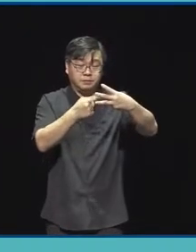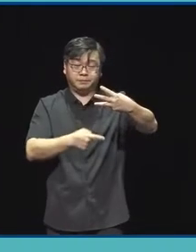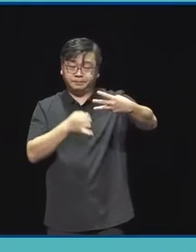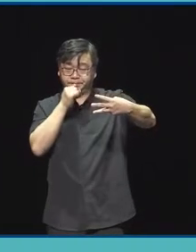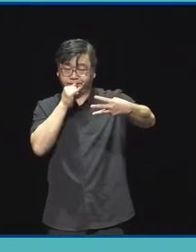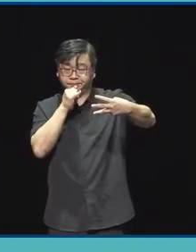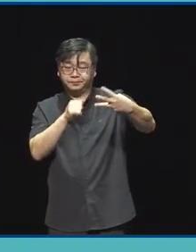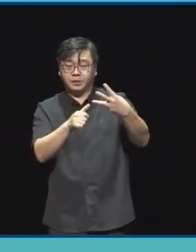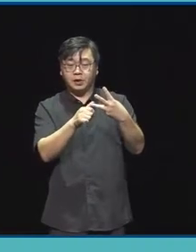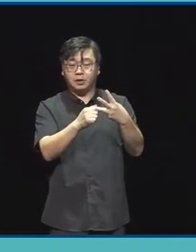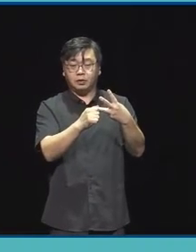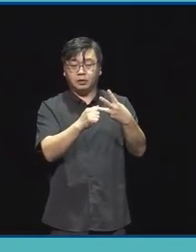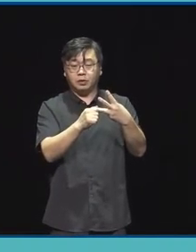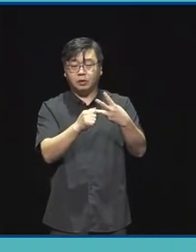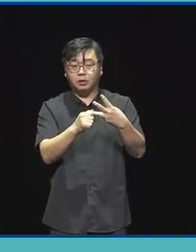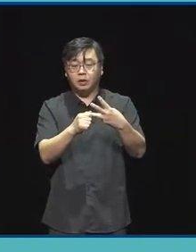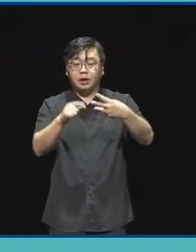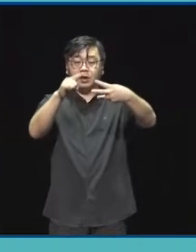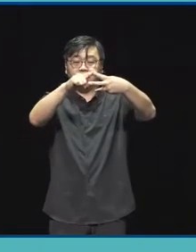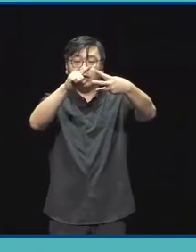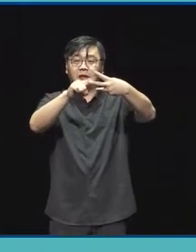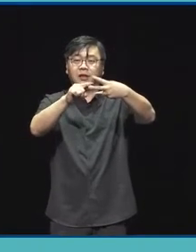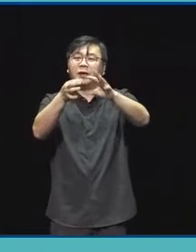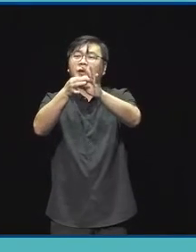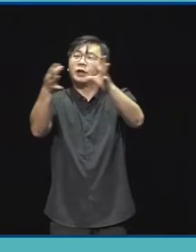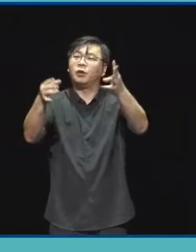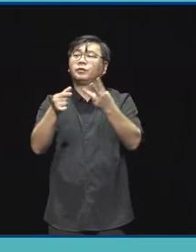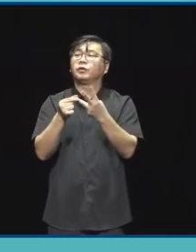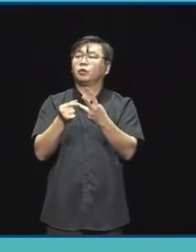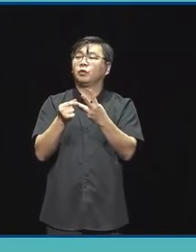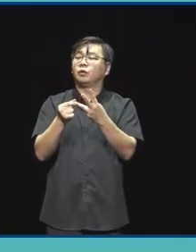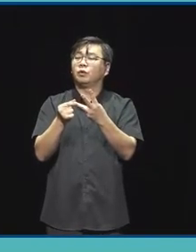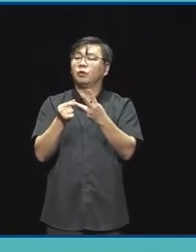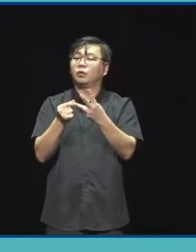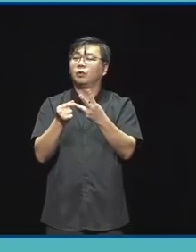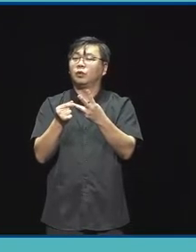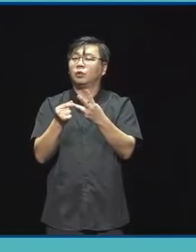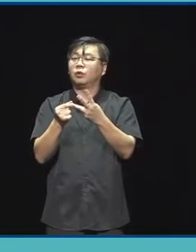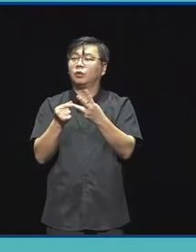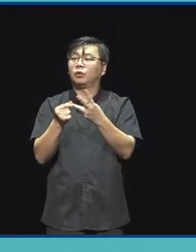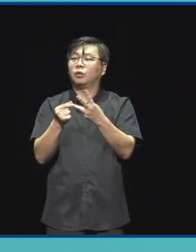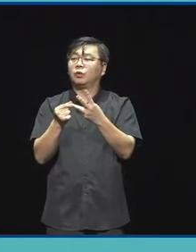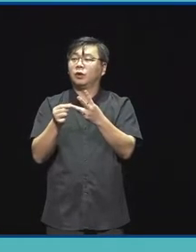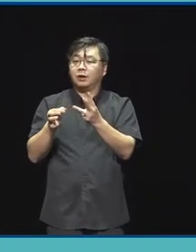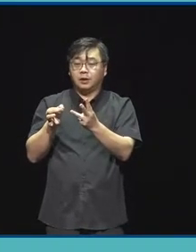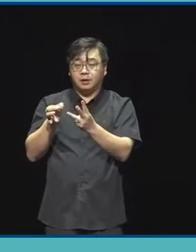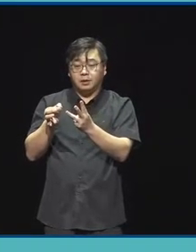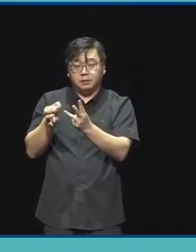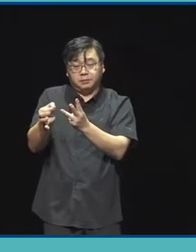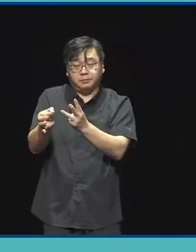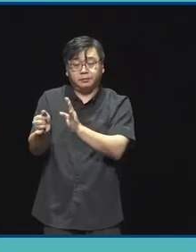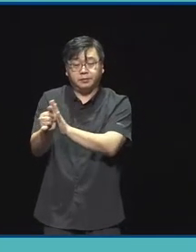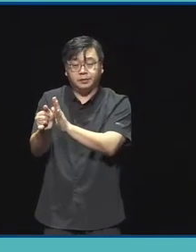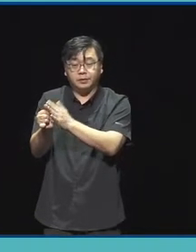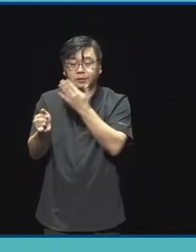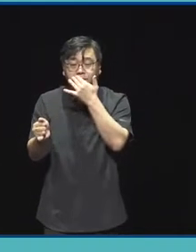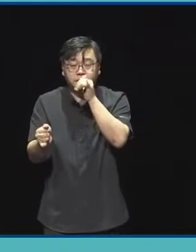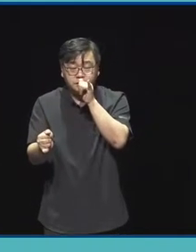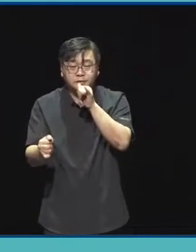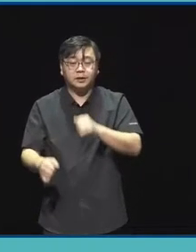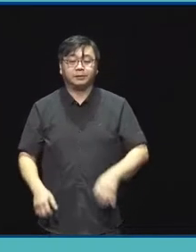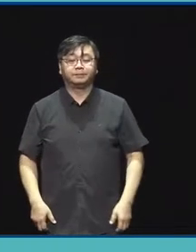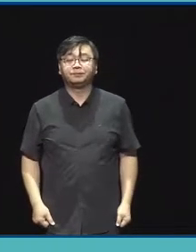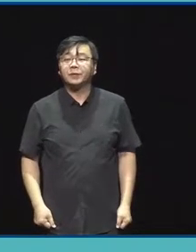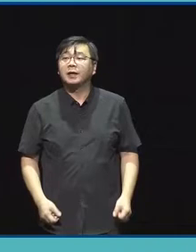교류 확산과 비평연구에 해당하지 않은 그 이상의 새로운 활동들을 자유롭게 지원할 수 있는